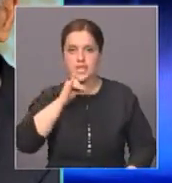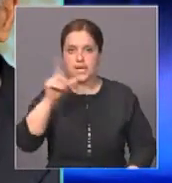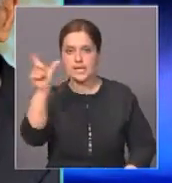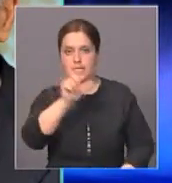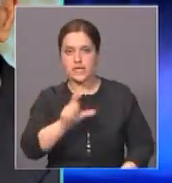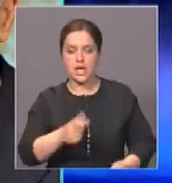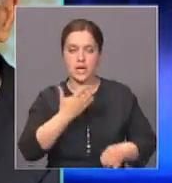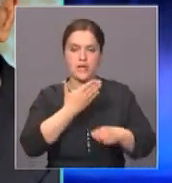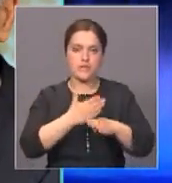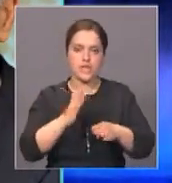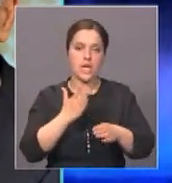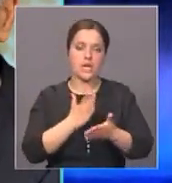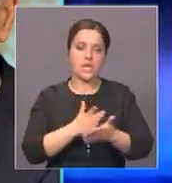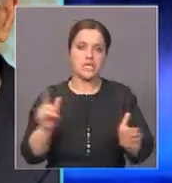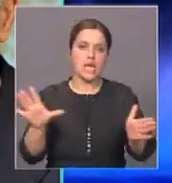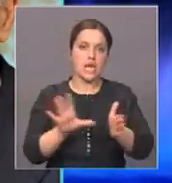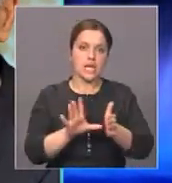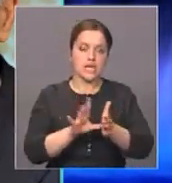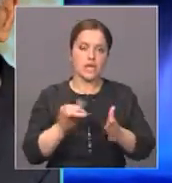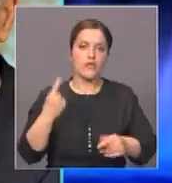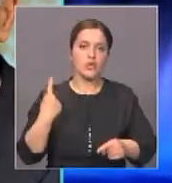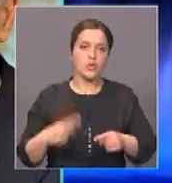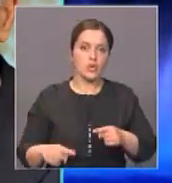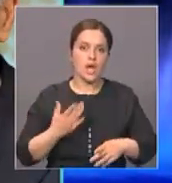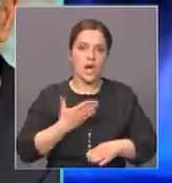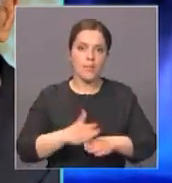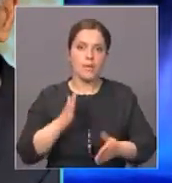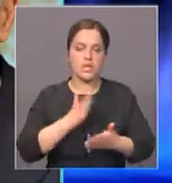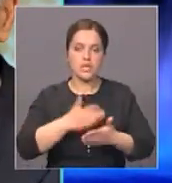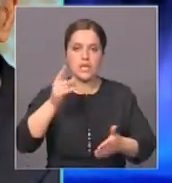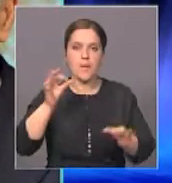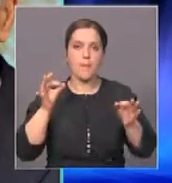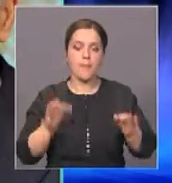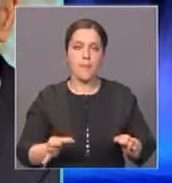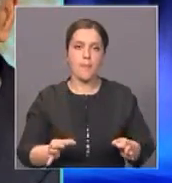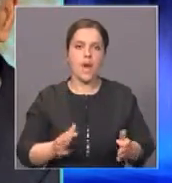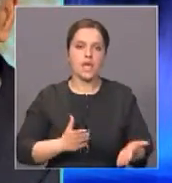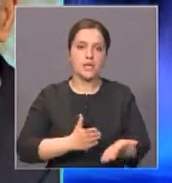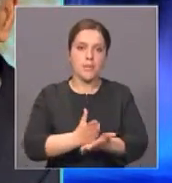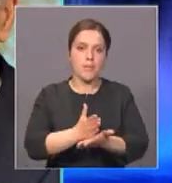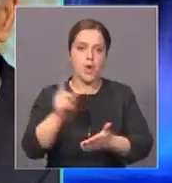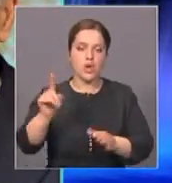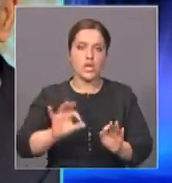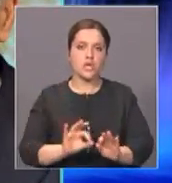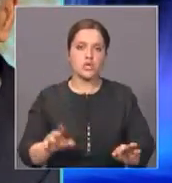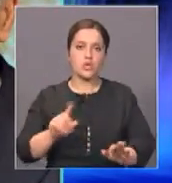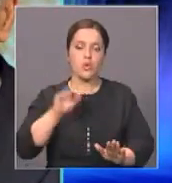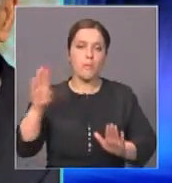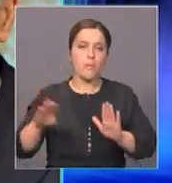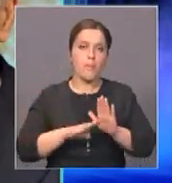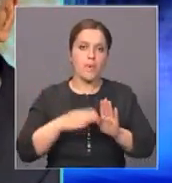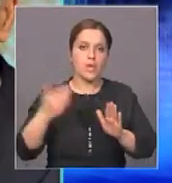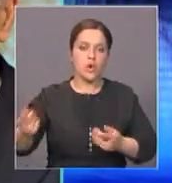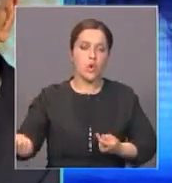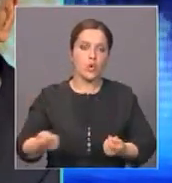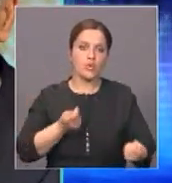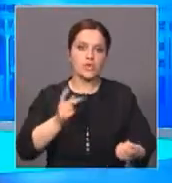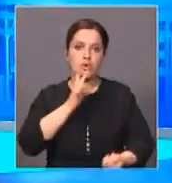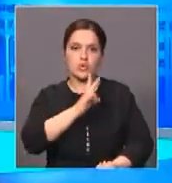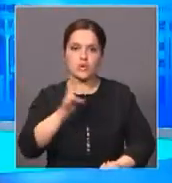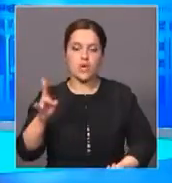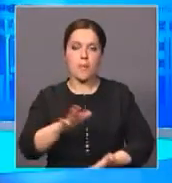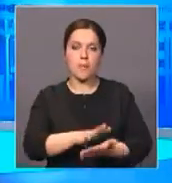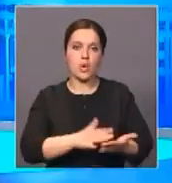как в сфере традиционной энергетики, так и в других областях является верным направлением. Он подчеркнул, что под руководством Нурсултана Назарбаева